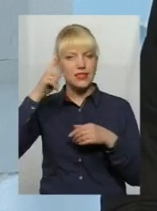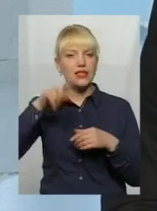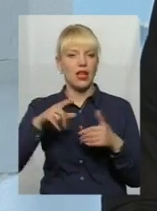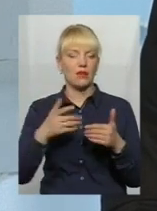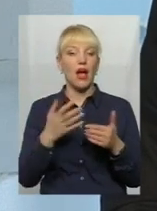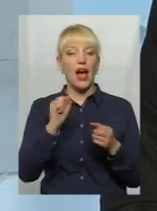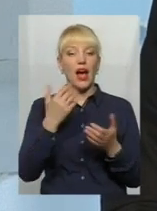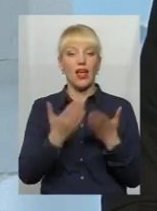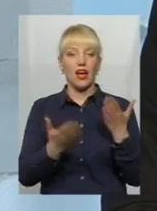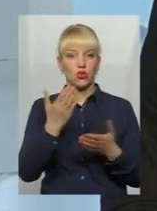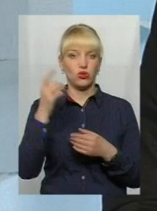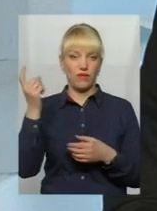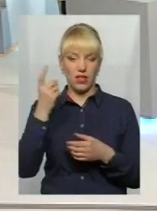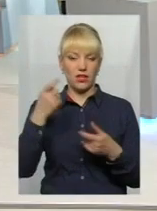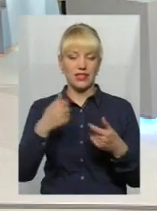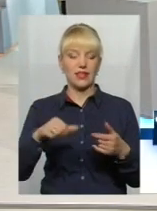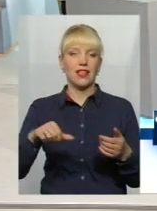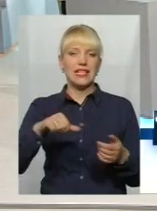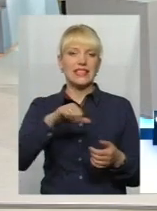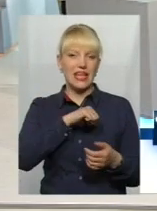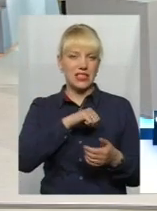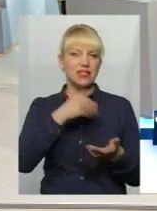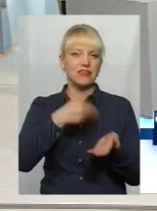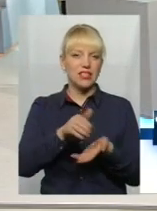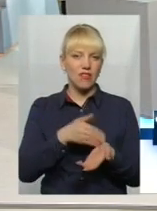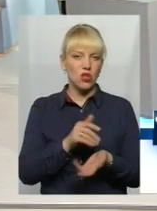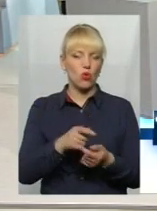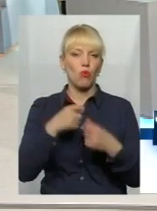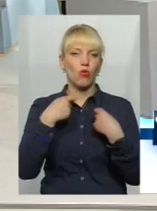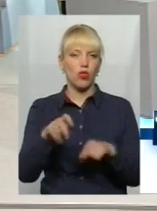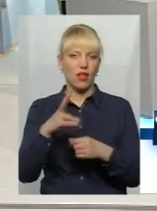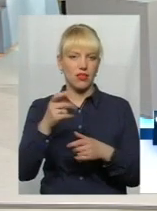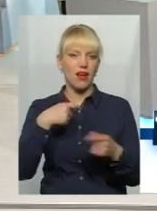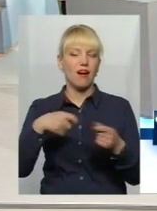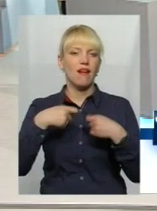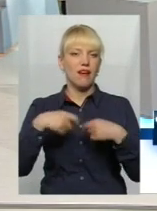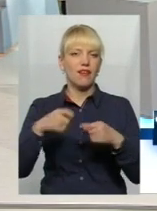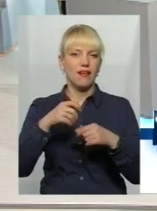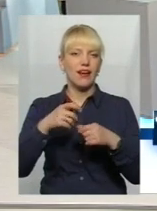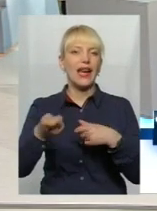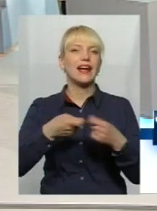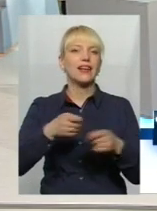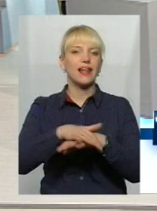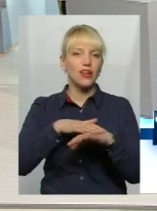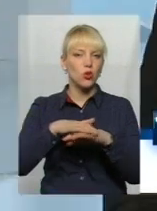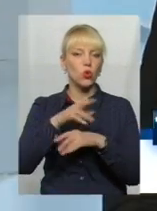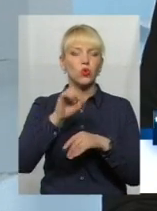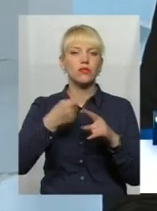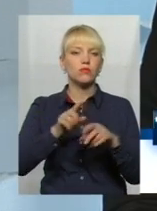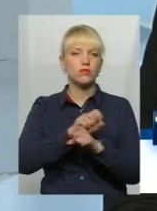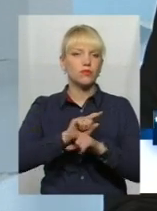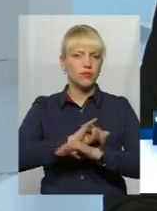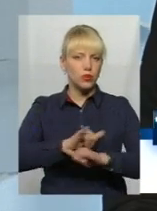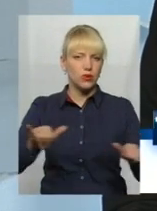може привести, десь дорізати ту свиню і продати на стихійному ринку, може піти цепна реакція, це може розійтись, наслідки